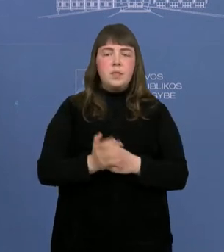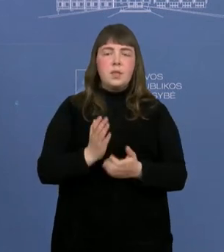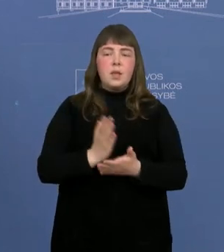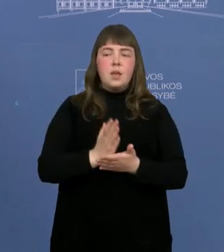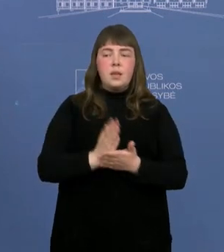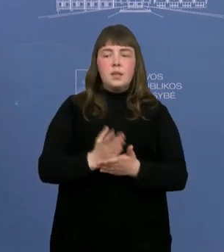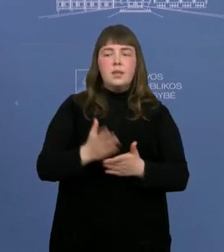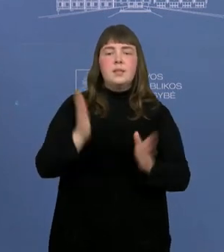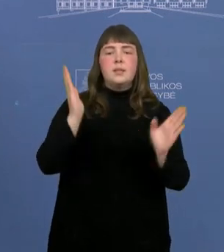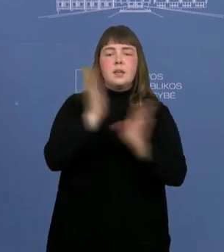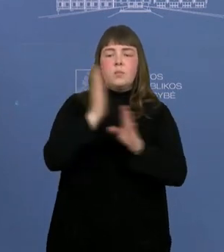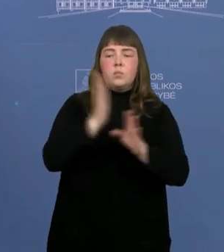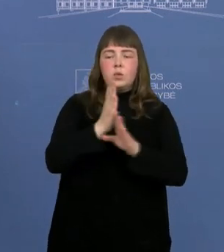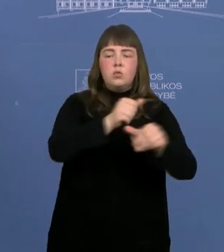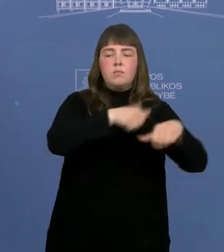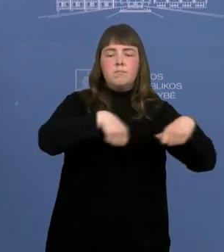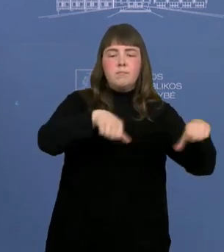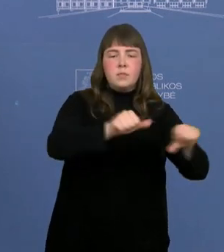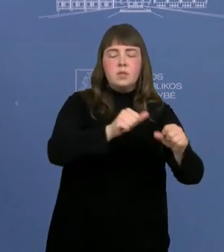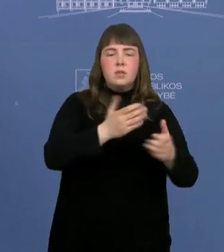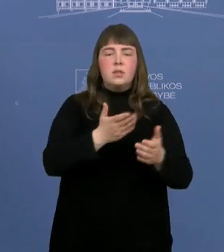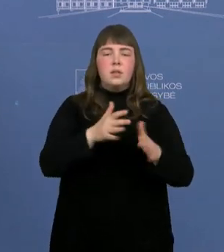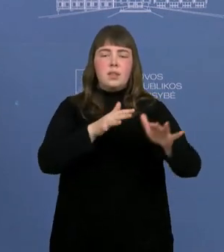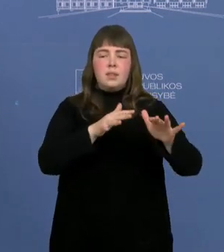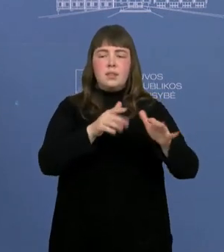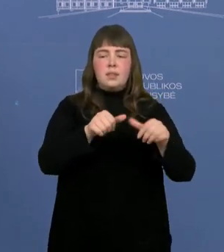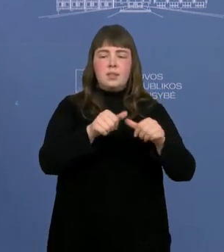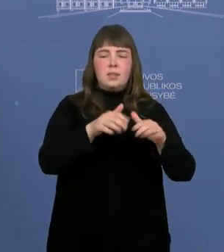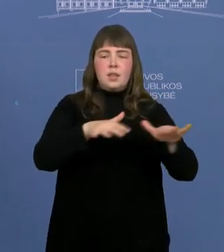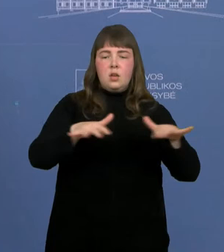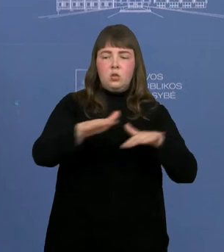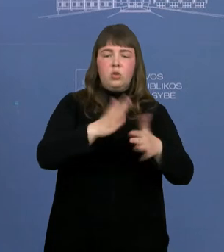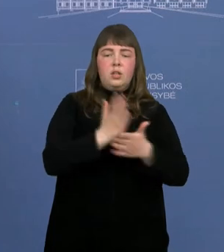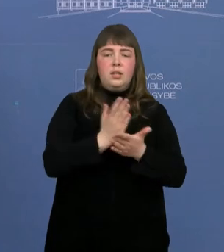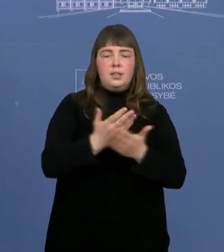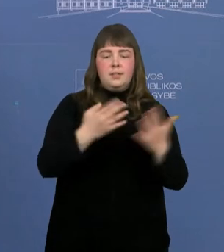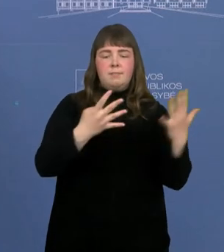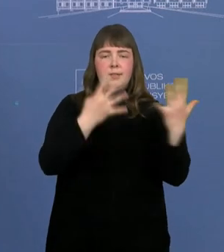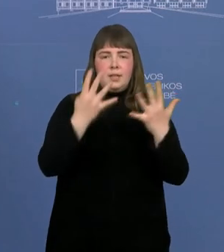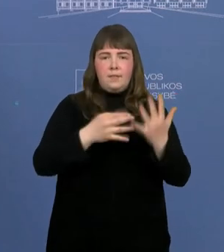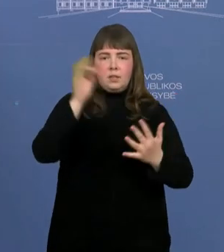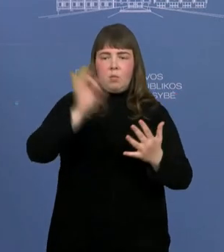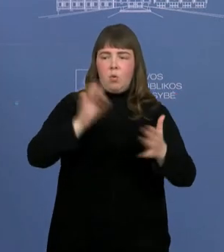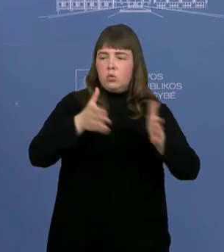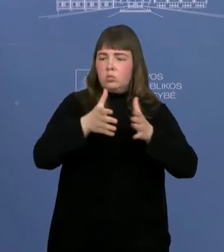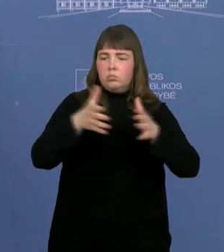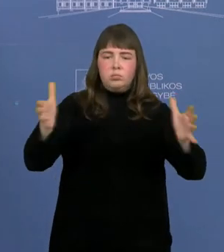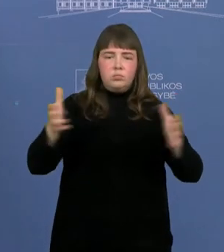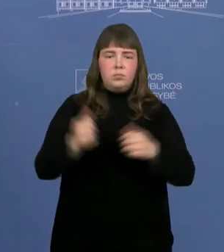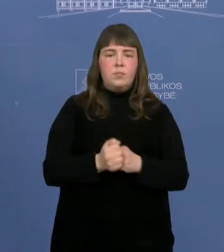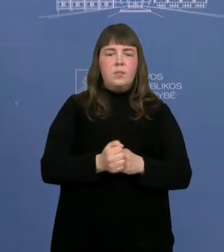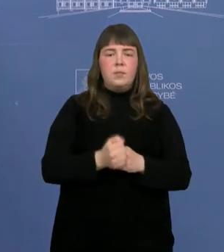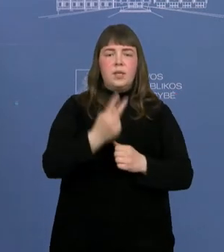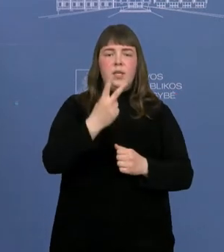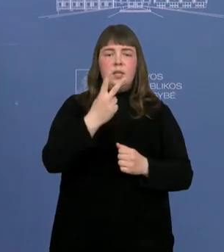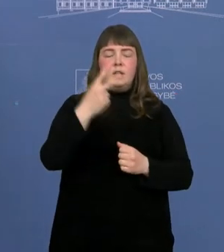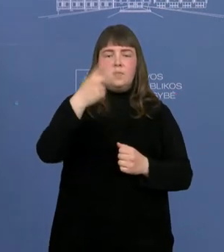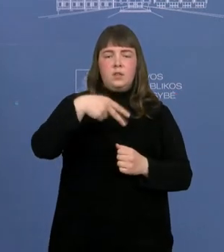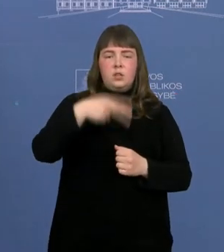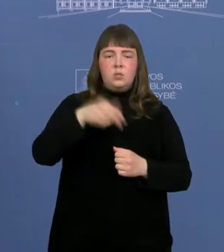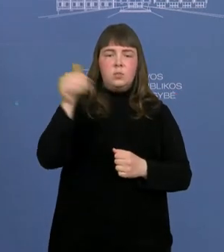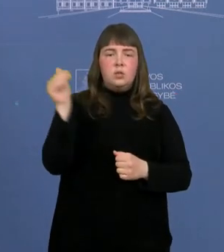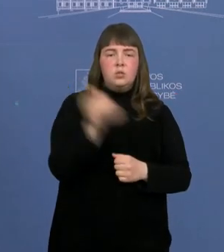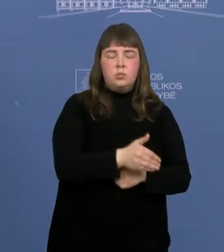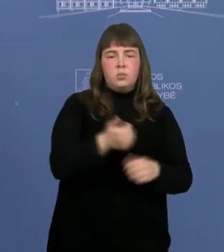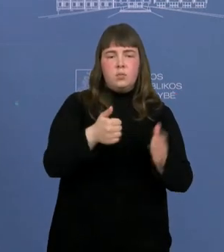teritorija Lietuvoje po šiandienos prasiplėti 9 procentais, iki 20 860